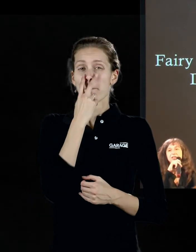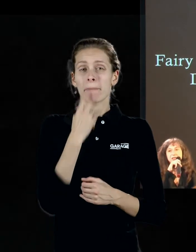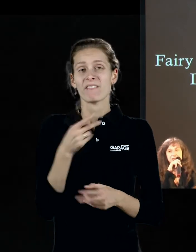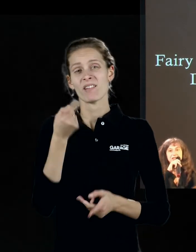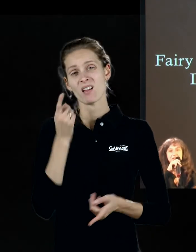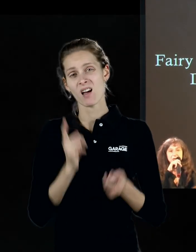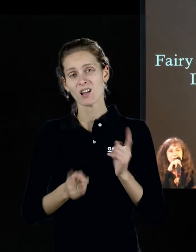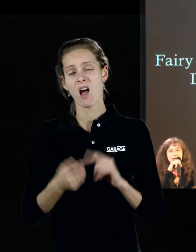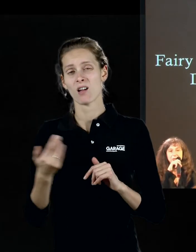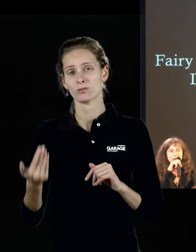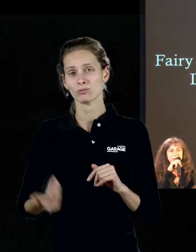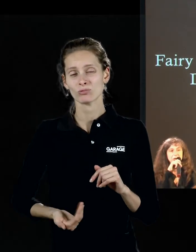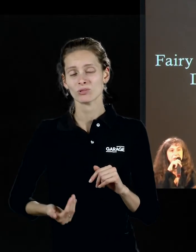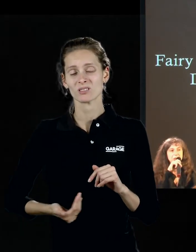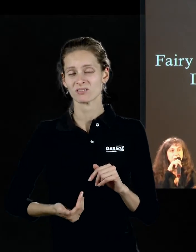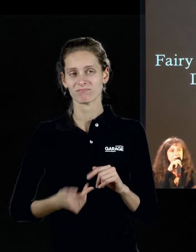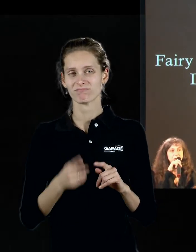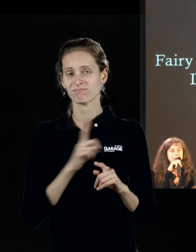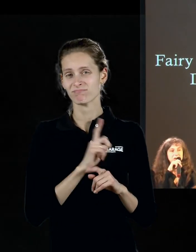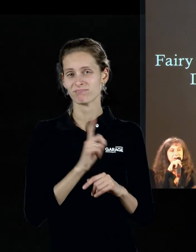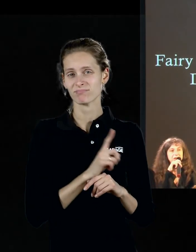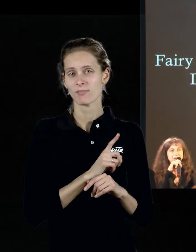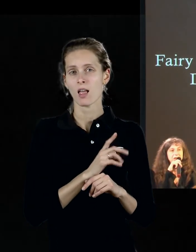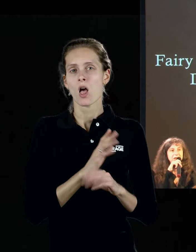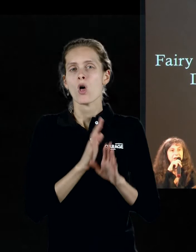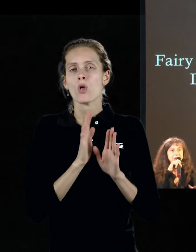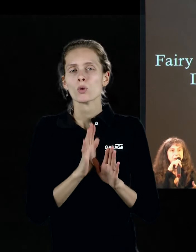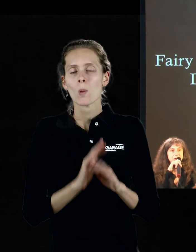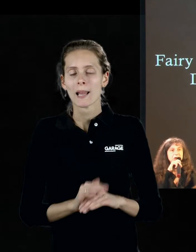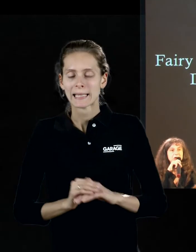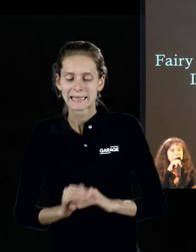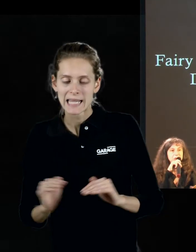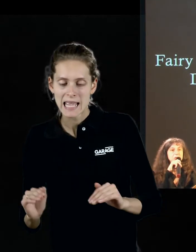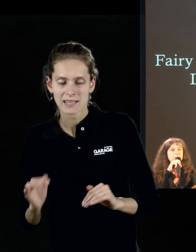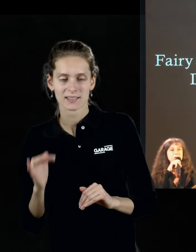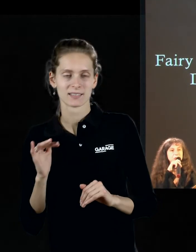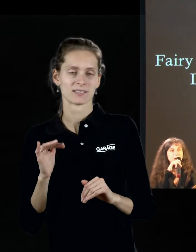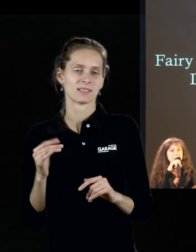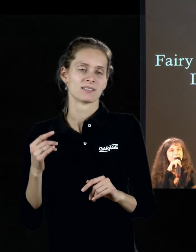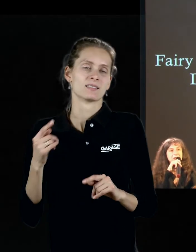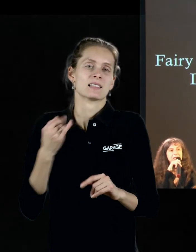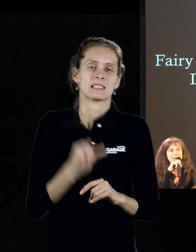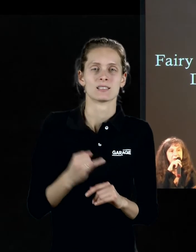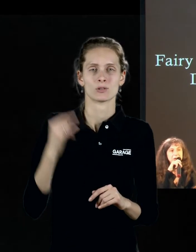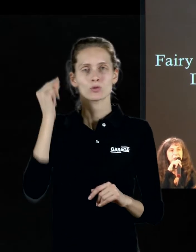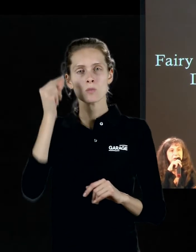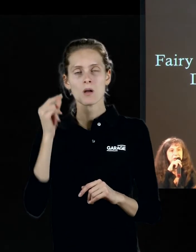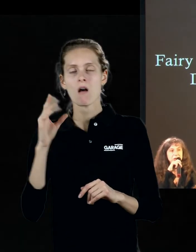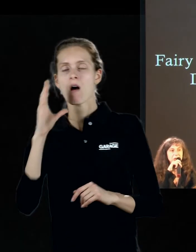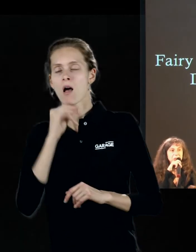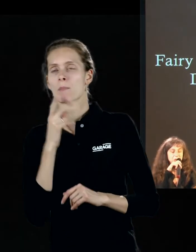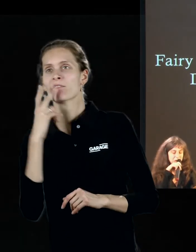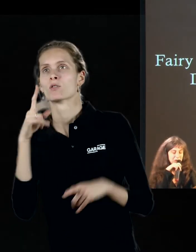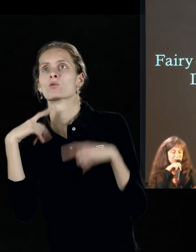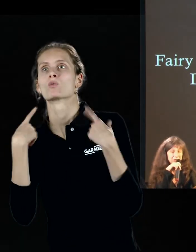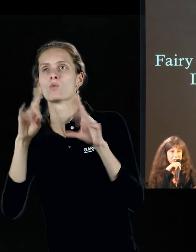единственная реальность, которая на самом деле существует. И, может быть, только дети, дикари и сумасшедшие способны увидеть другие миры. И поэтому в них